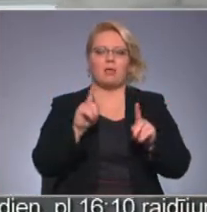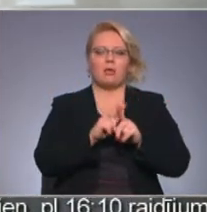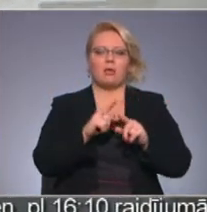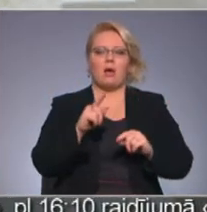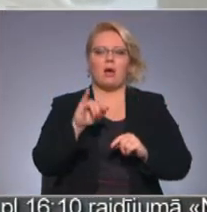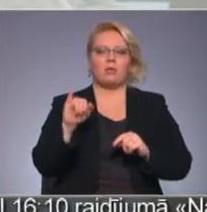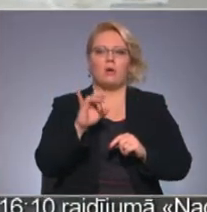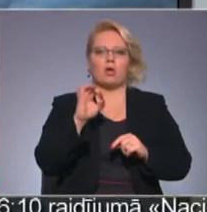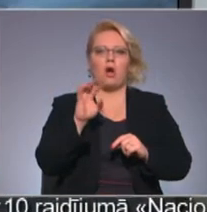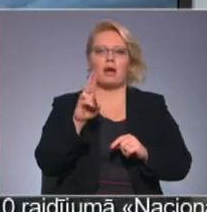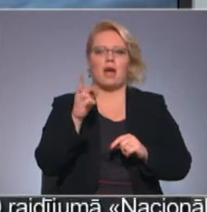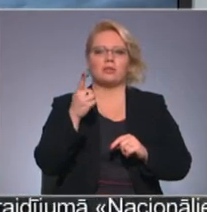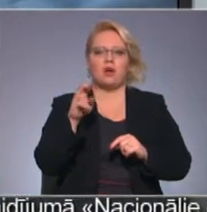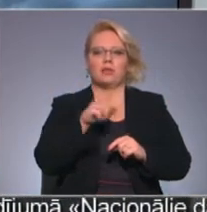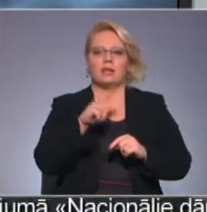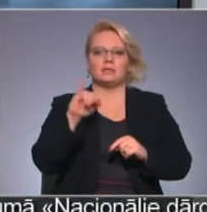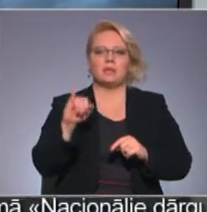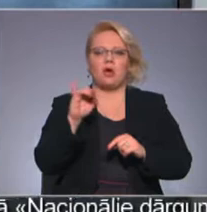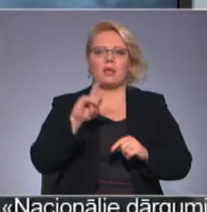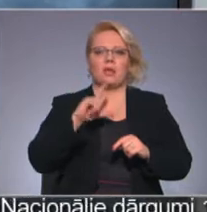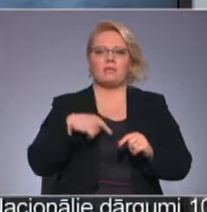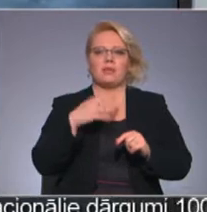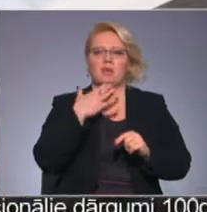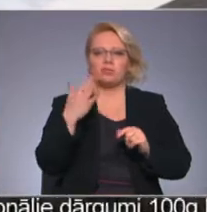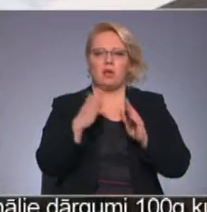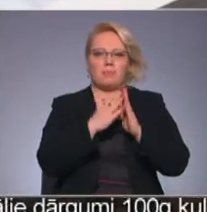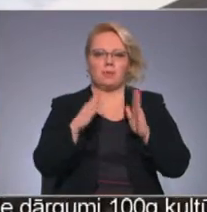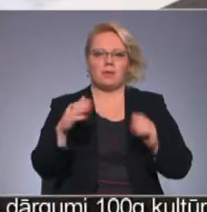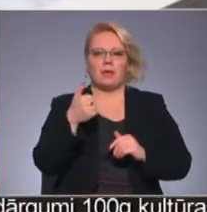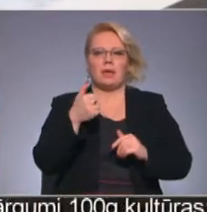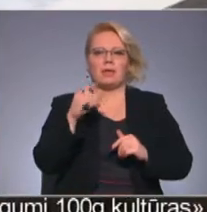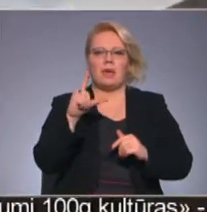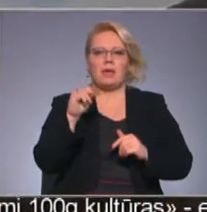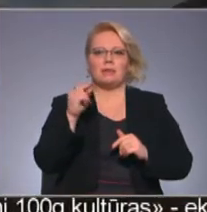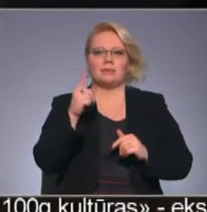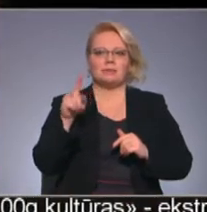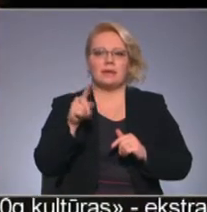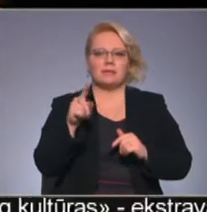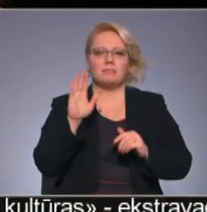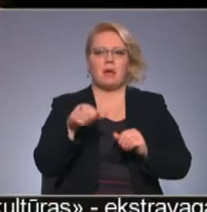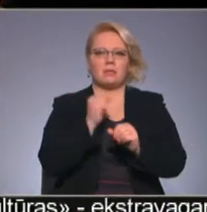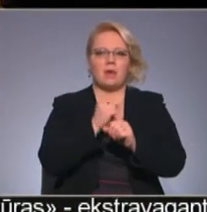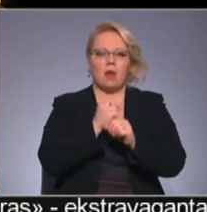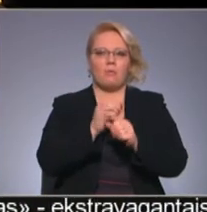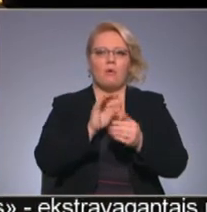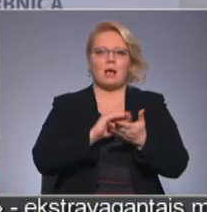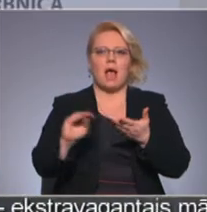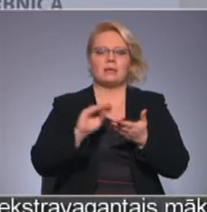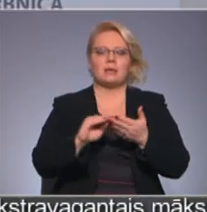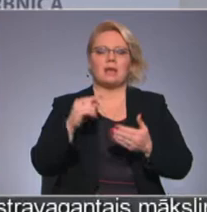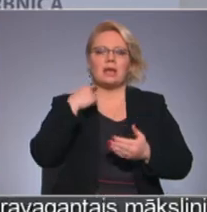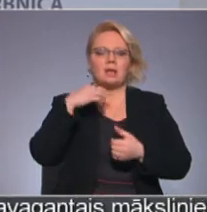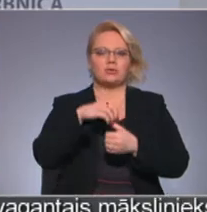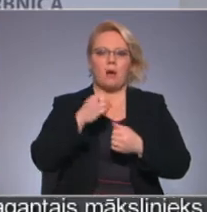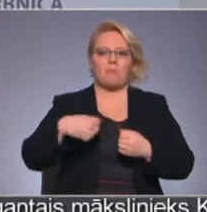Johansona līdz Johansonom Latvijas Nacionālajā bibliotēkā. Kristaps ģēlzes dotā par ģirtu Bišu par darbu kancela Rīgas doma darzā.